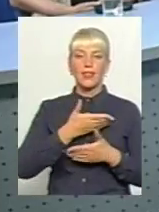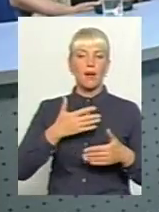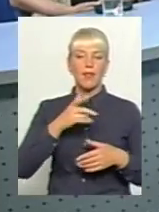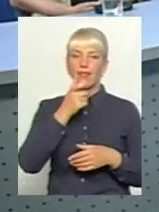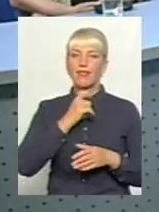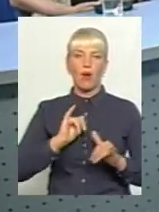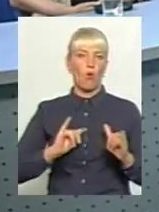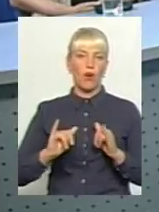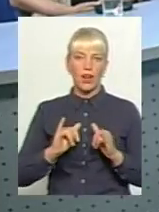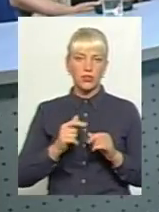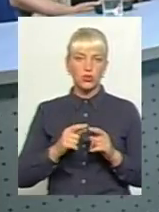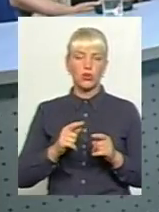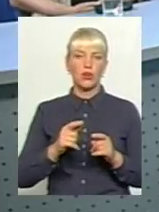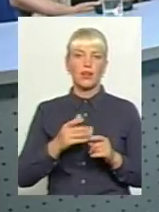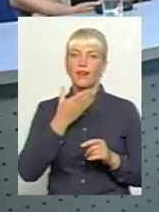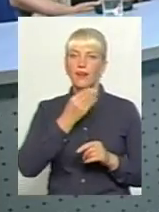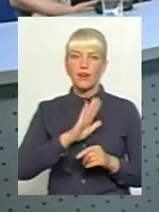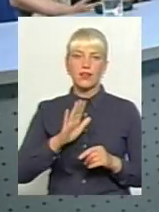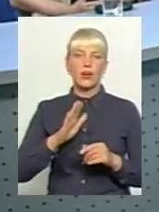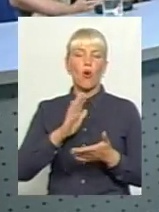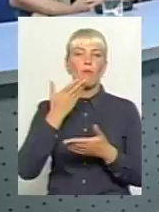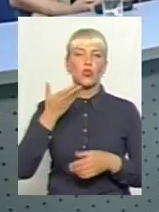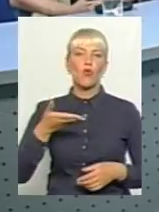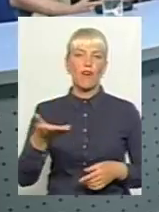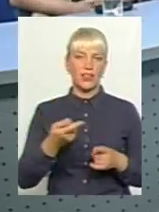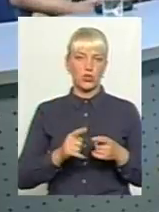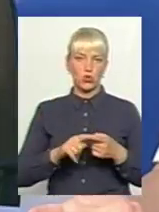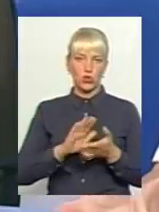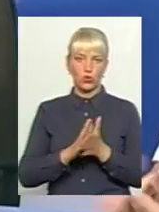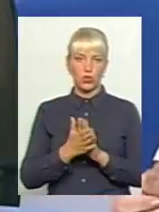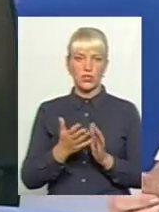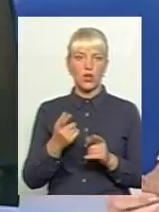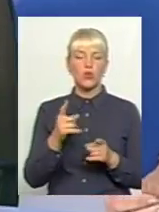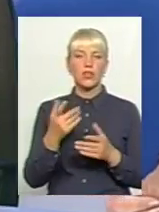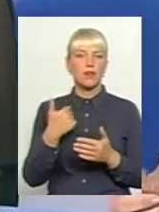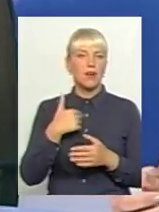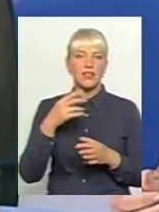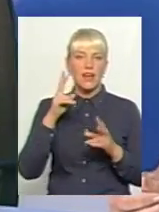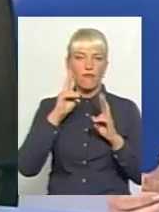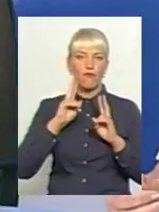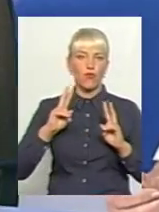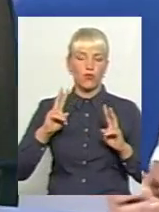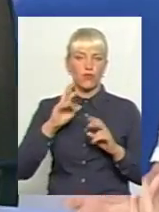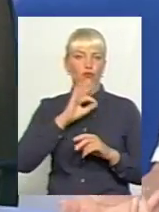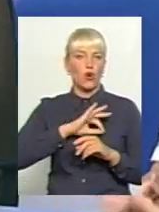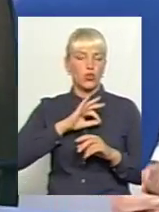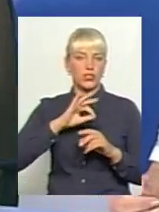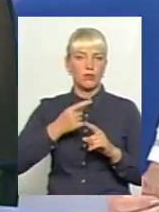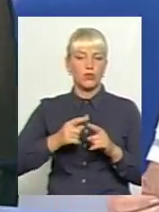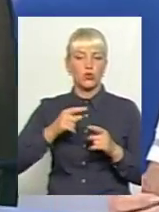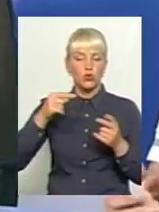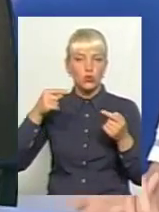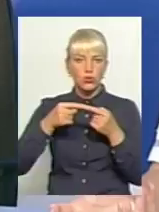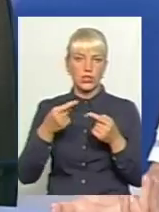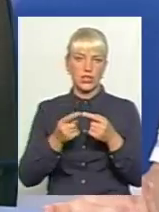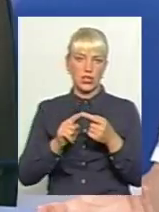коментувати ситуацію, оскільки ми не володіємо, скажімо так, достовірно цією ситуацією,